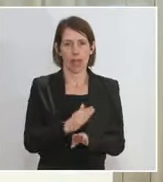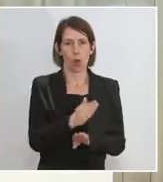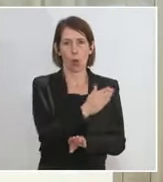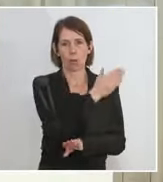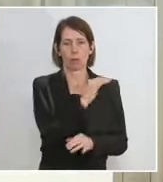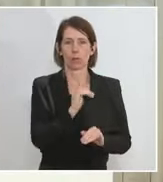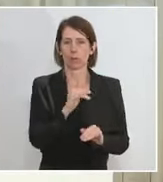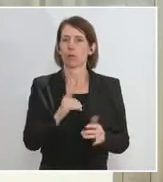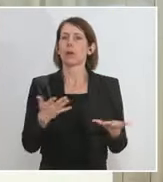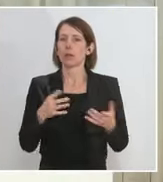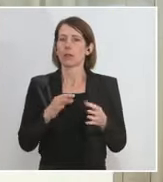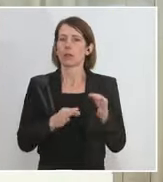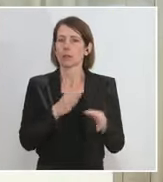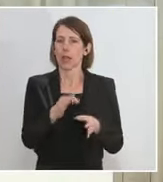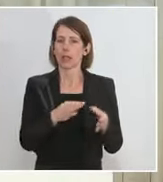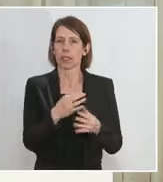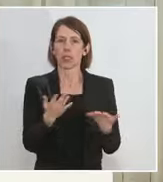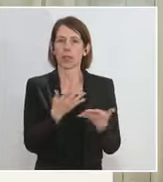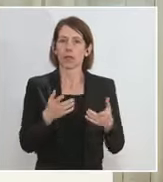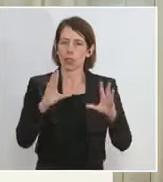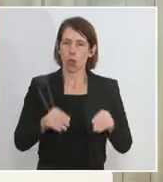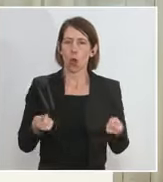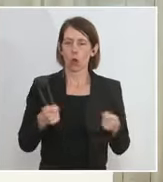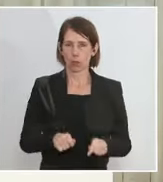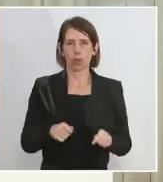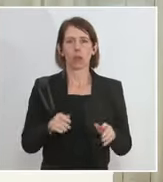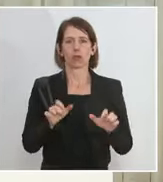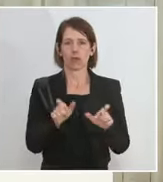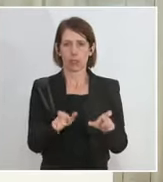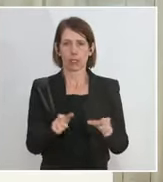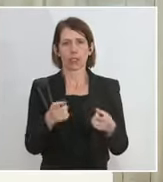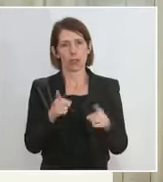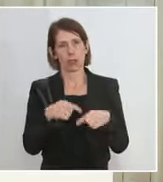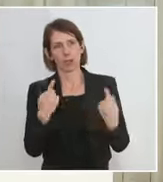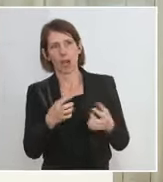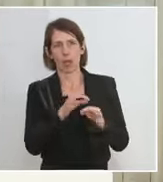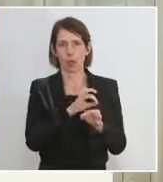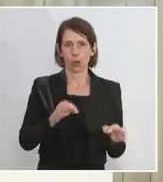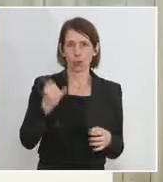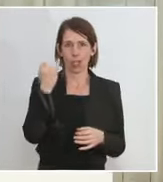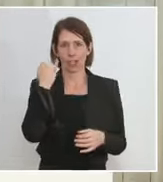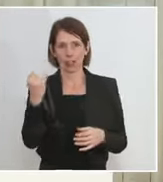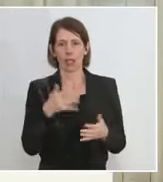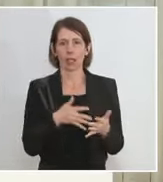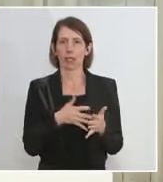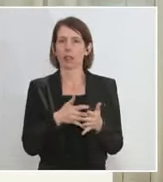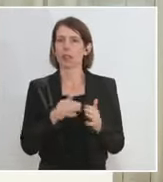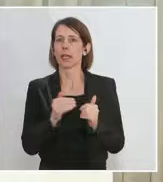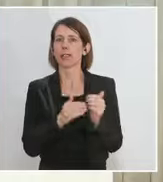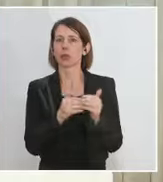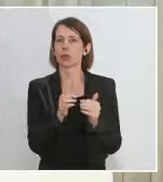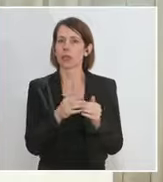Strategie, Lockdowns zu unterbinden, zu verhindern durch ein innovatives, intelligentes Testsystem im Wesentlichen als